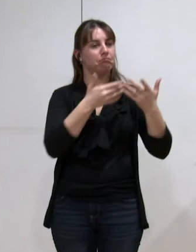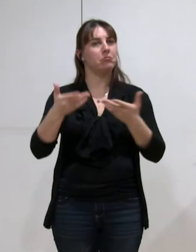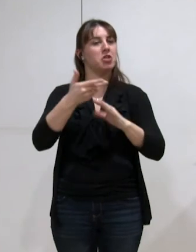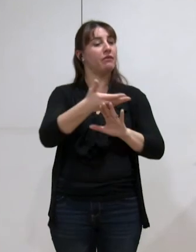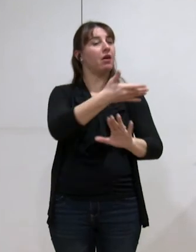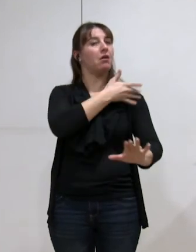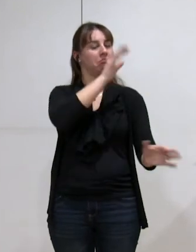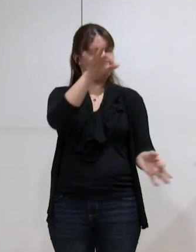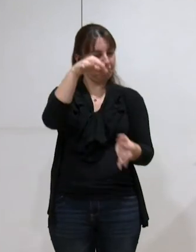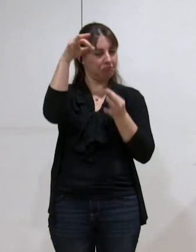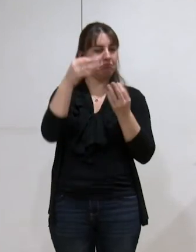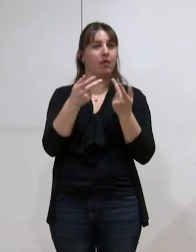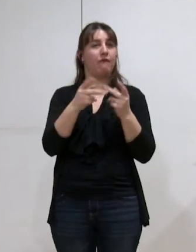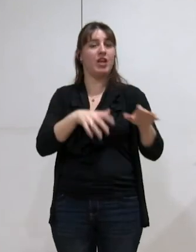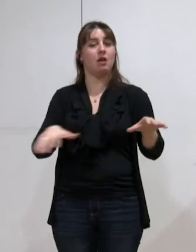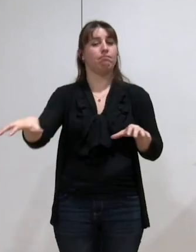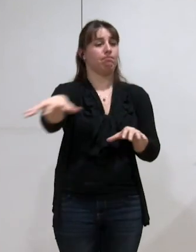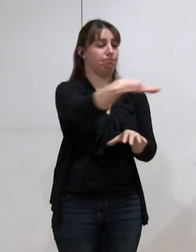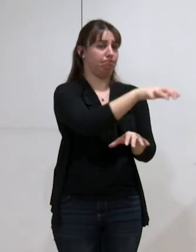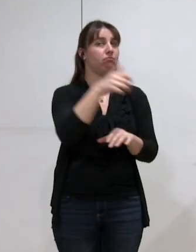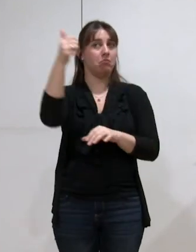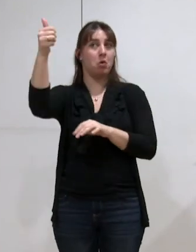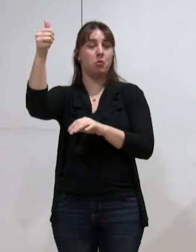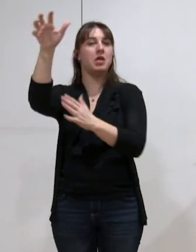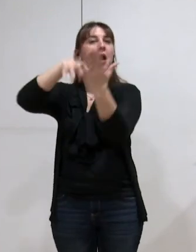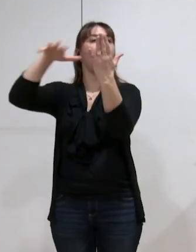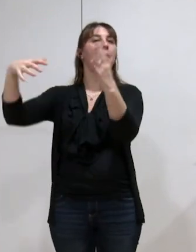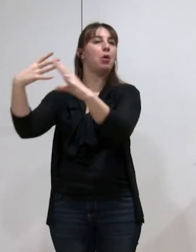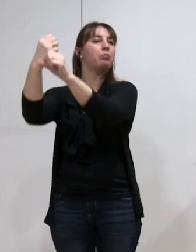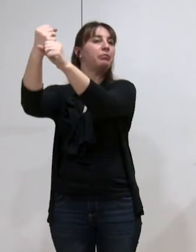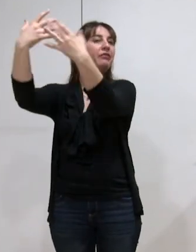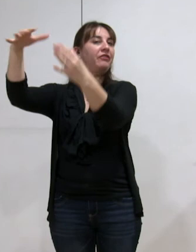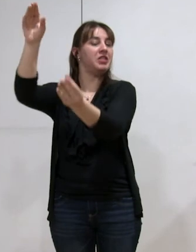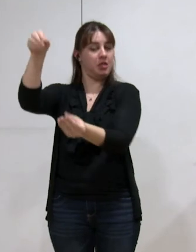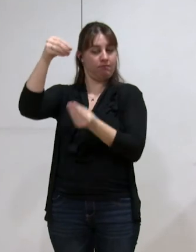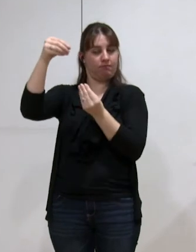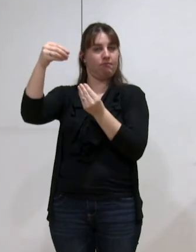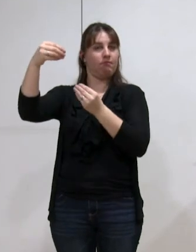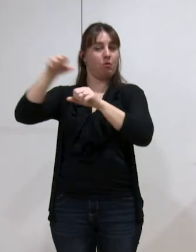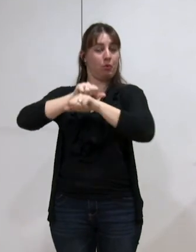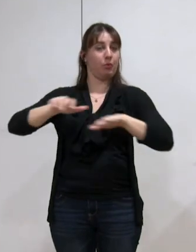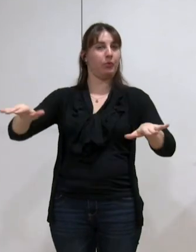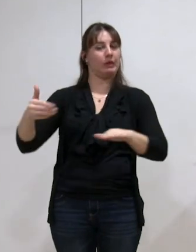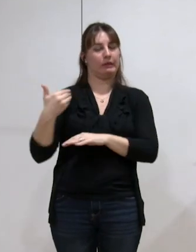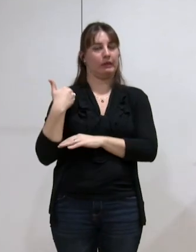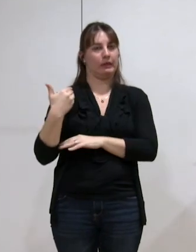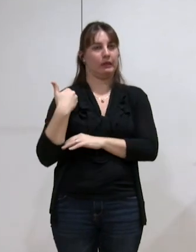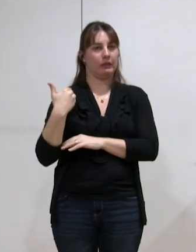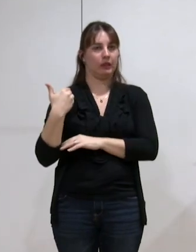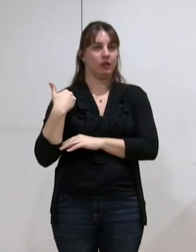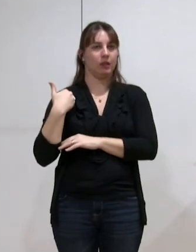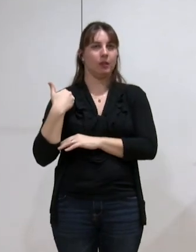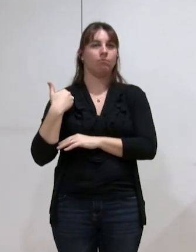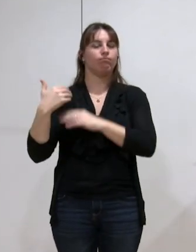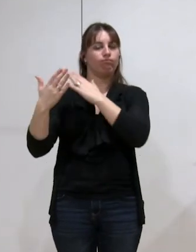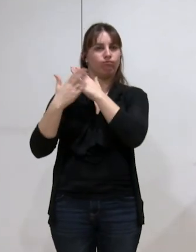avancés par l'ensemble des communes et il a rendu son rapport récemment qui a